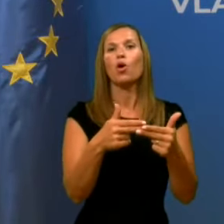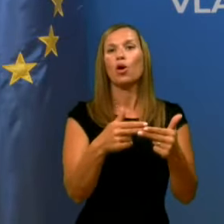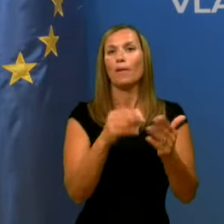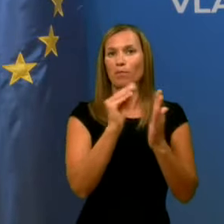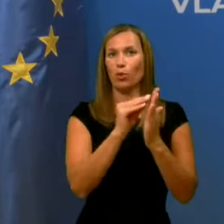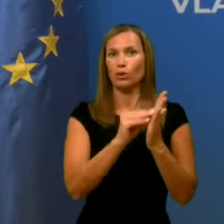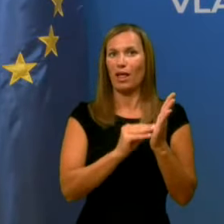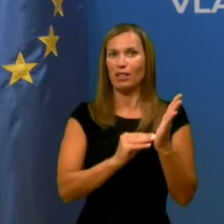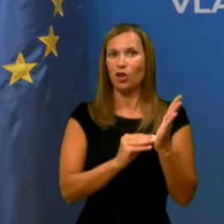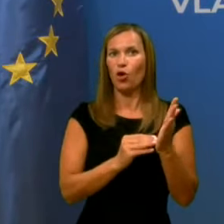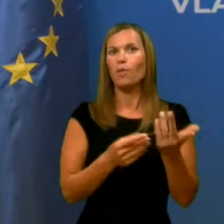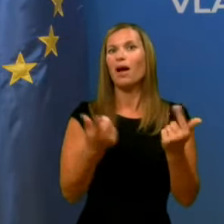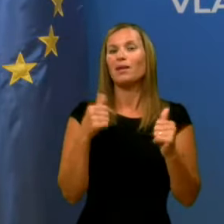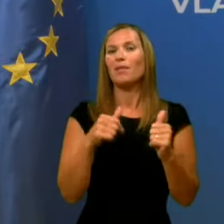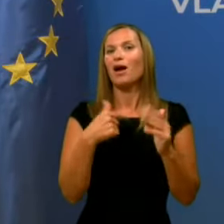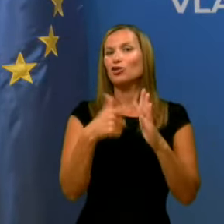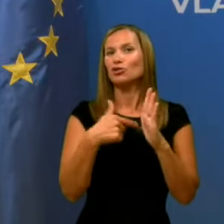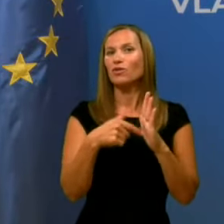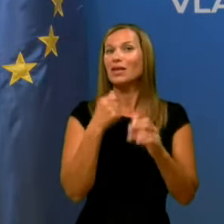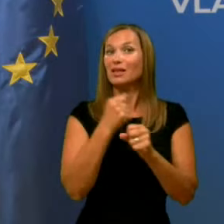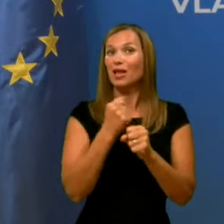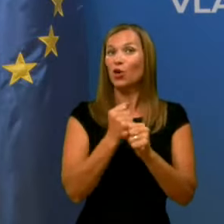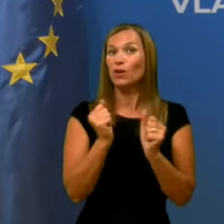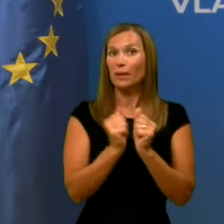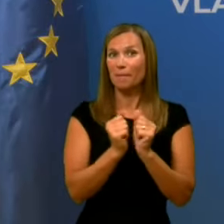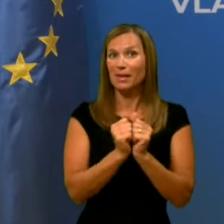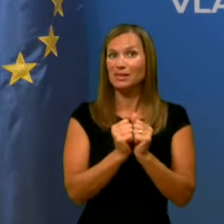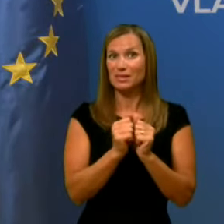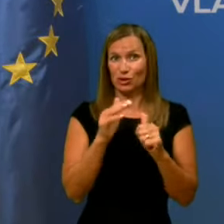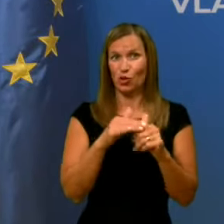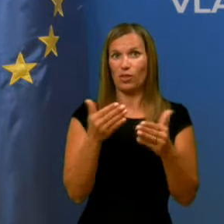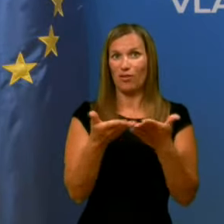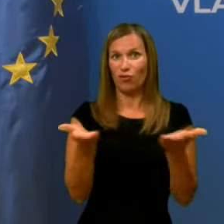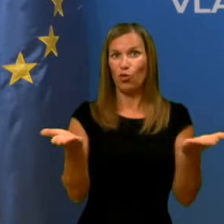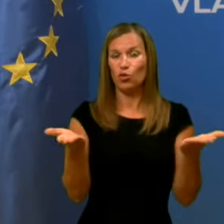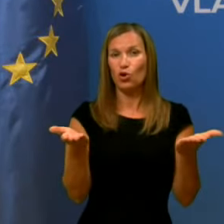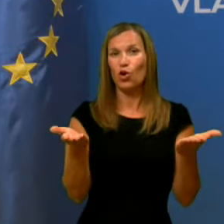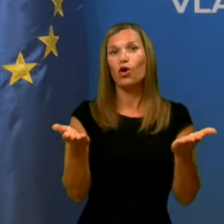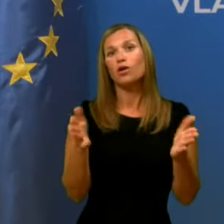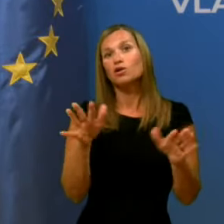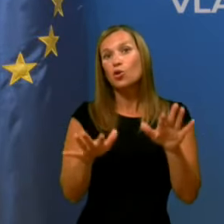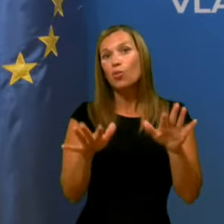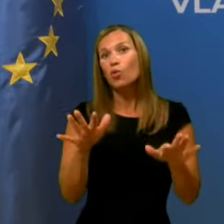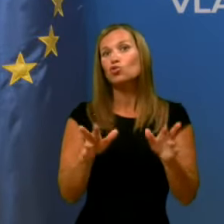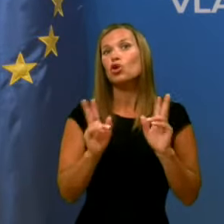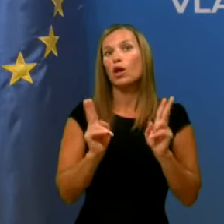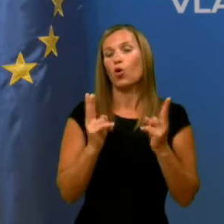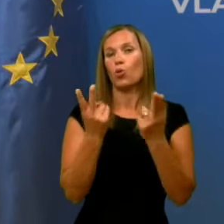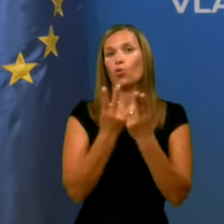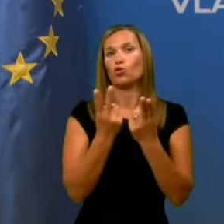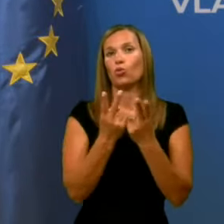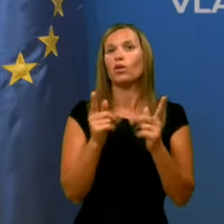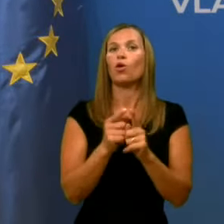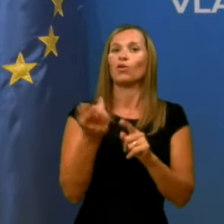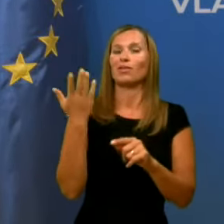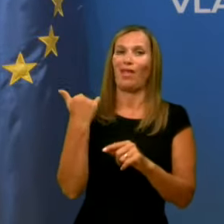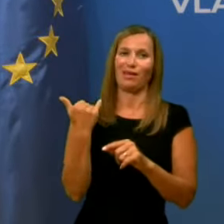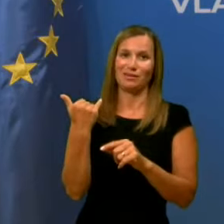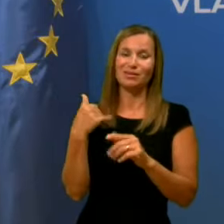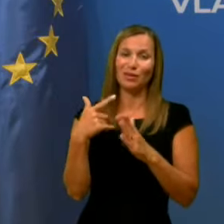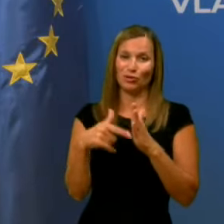ali pa številki delovnih mest, so na voljo, ki bi bila morda lahko podobna lanski